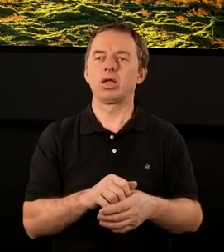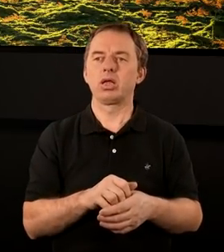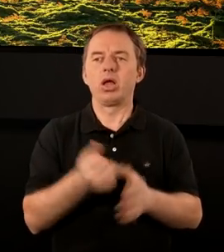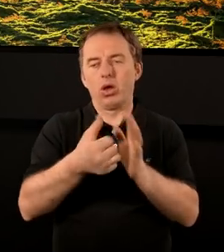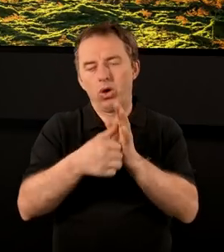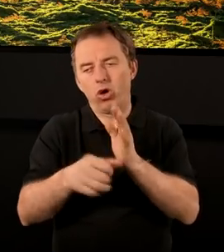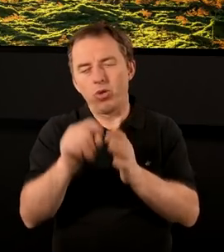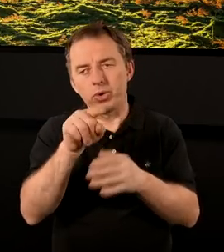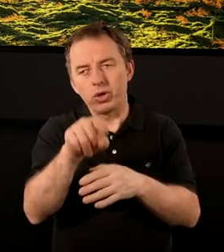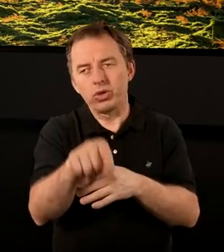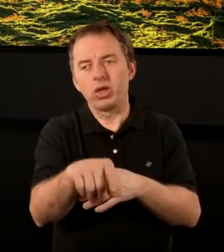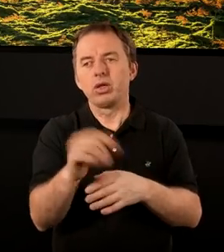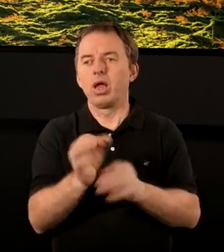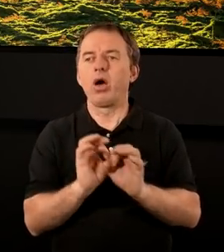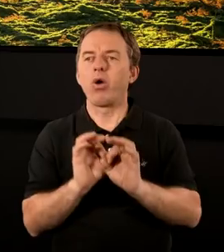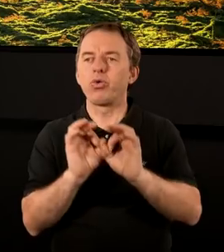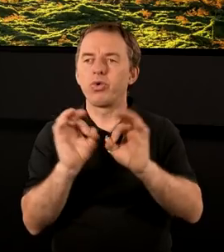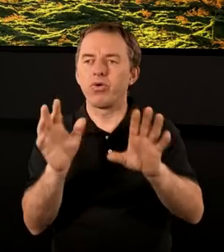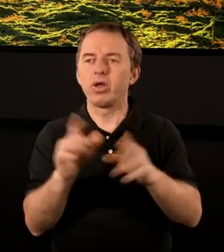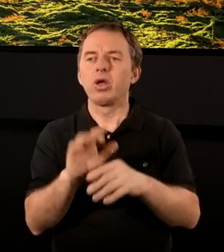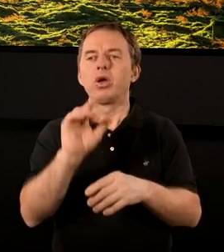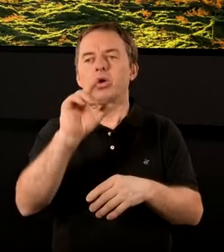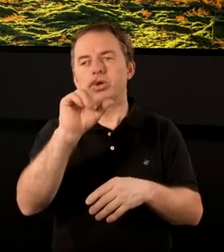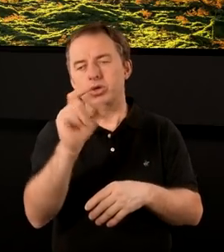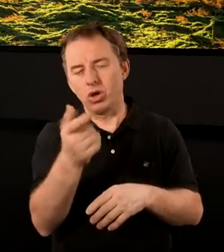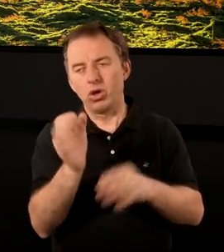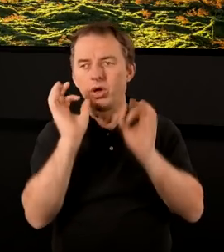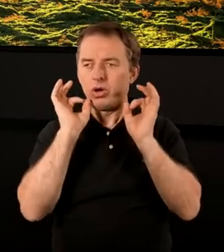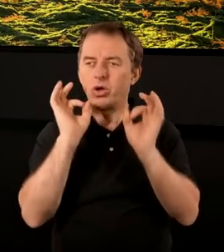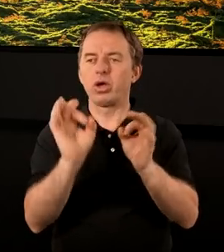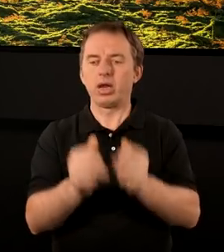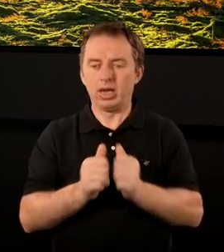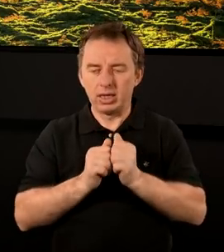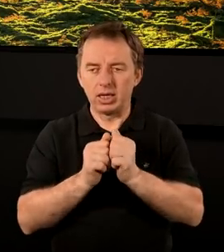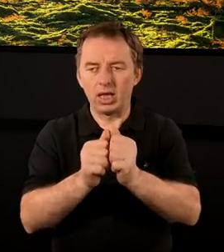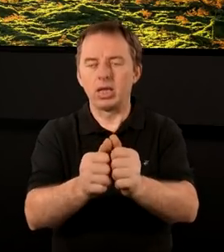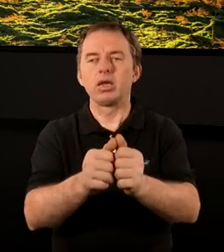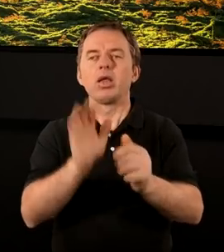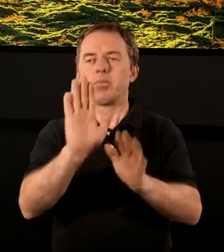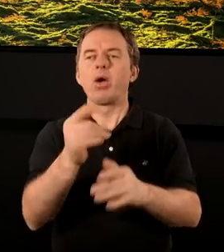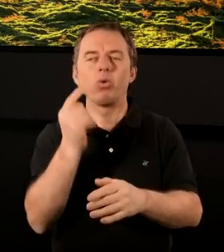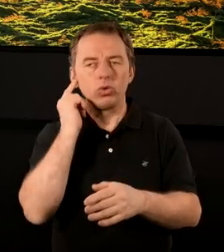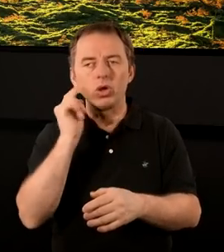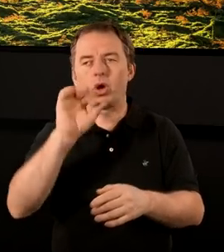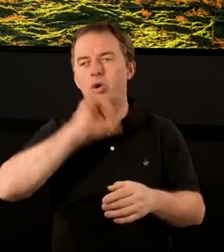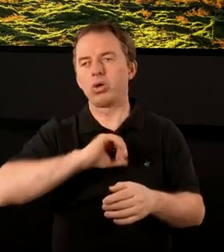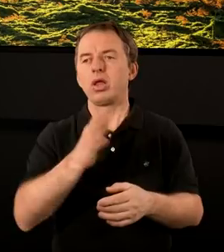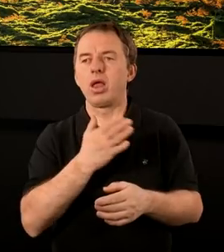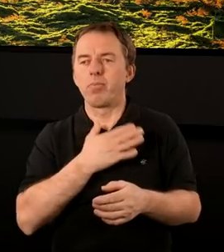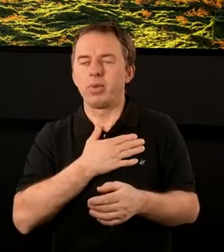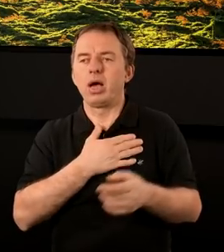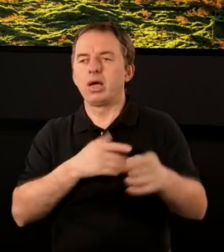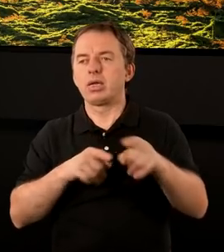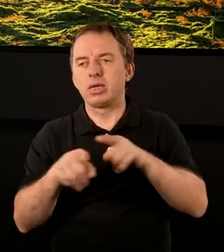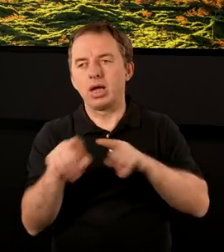Natomiast oprócz tego, co jest oczywiste, a więc co konkretny Kościół miał zobaczyć, usłyszeć o sobie, jakie